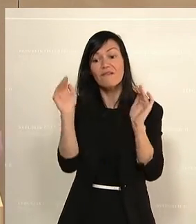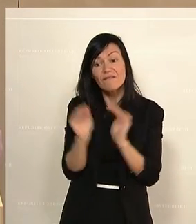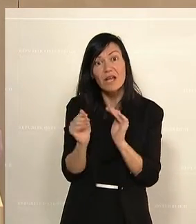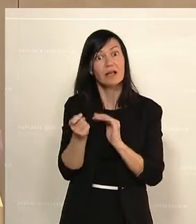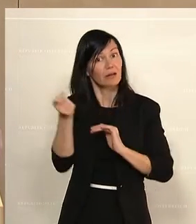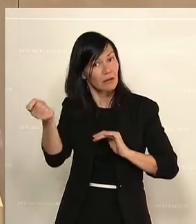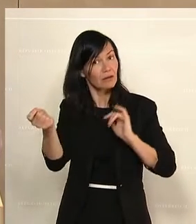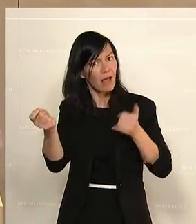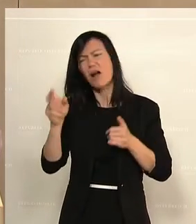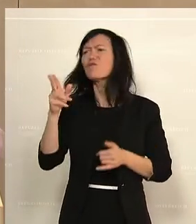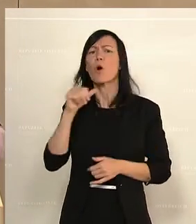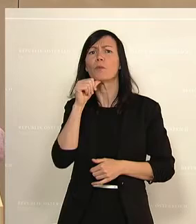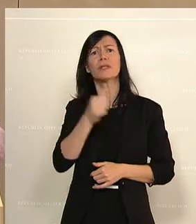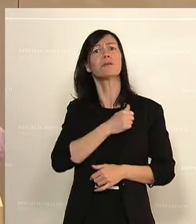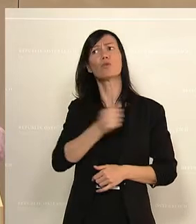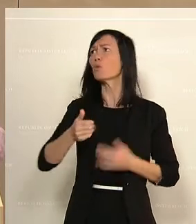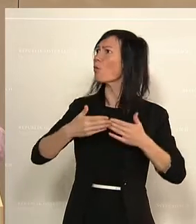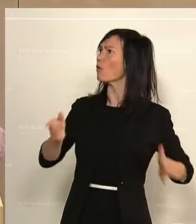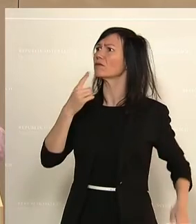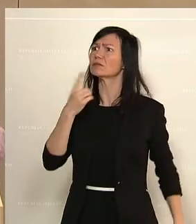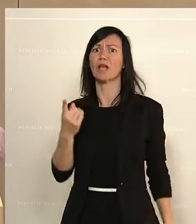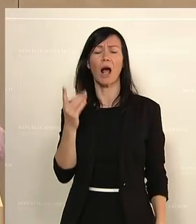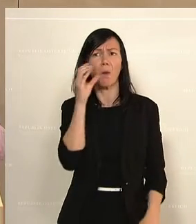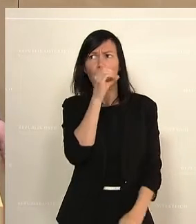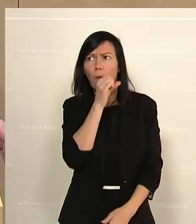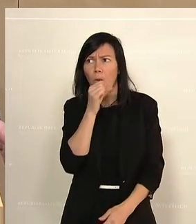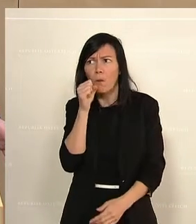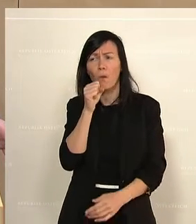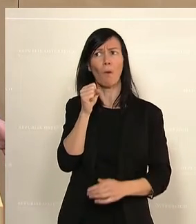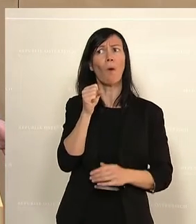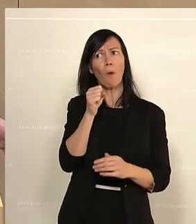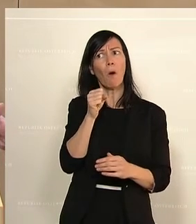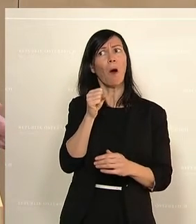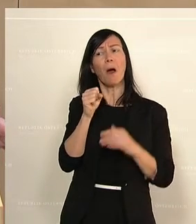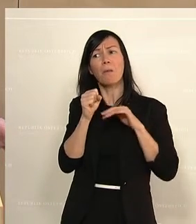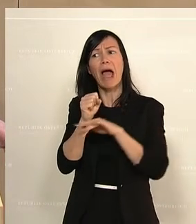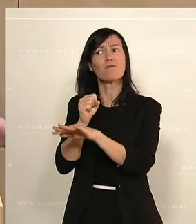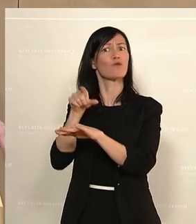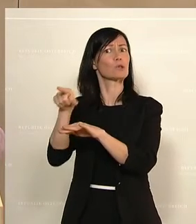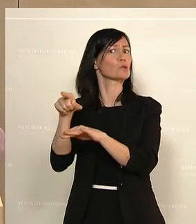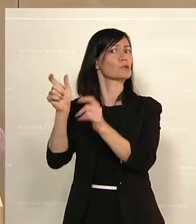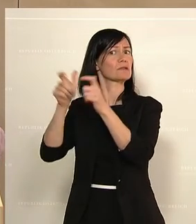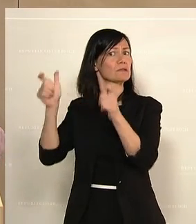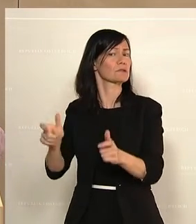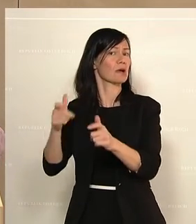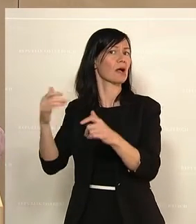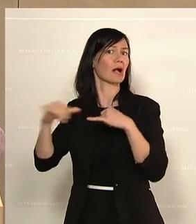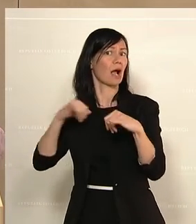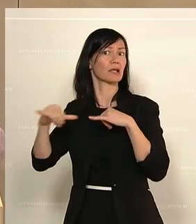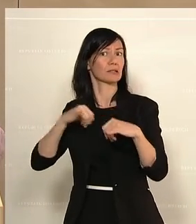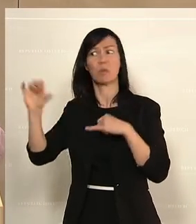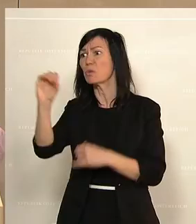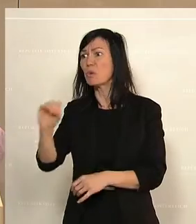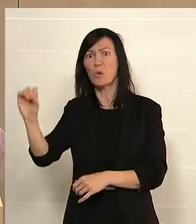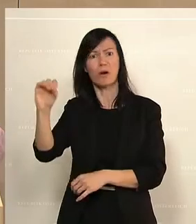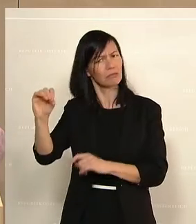nicht zu sagen? Warum diese Heimlichtuerei, eine Entlastung für Bauern, für das braucht man sich nicht zu